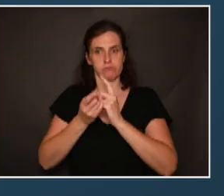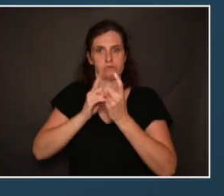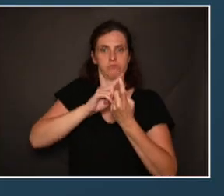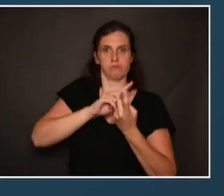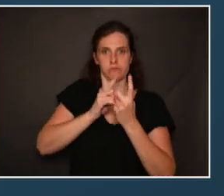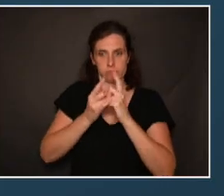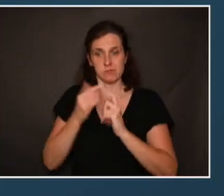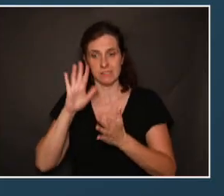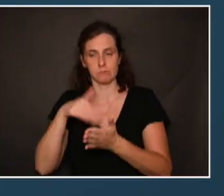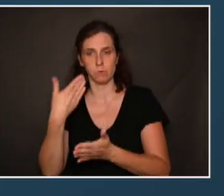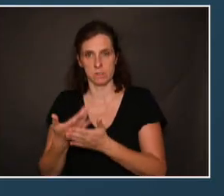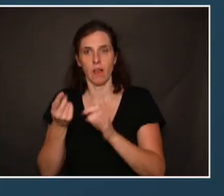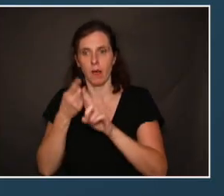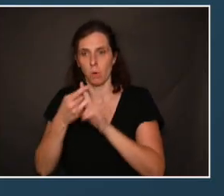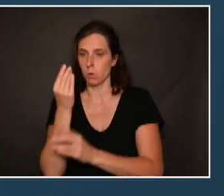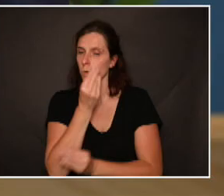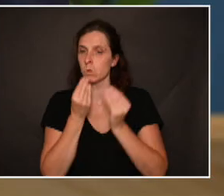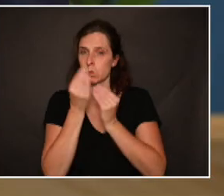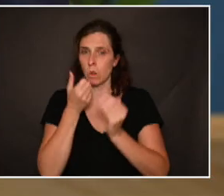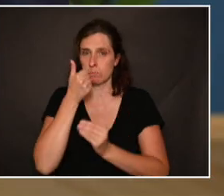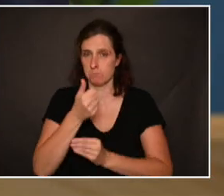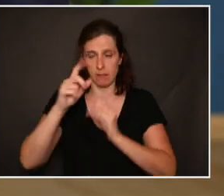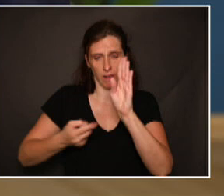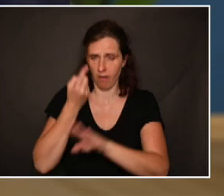de bien l'entretenir tout au long de sa vie.